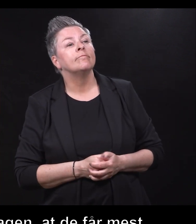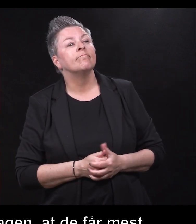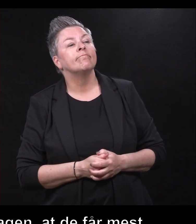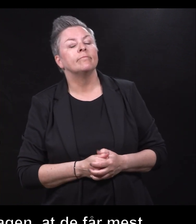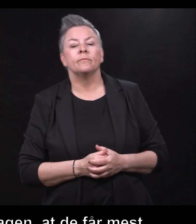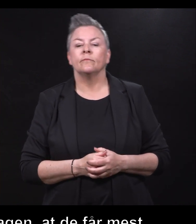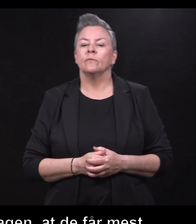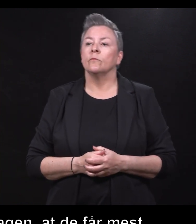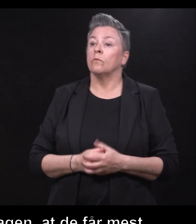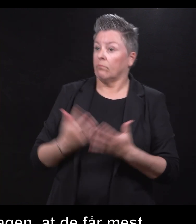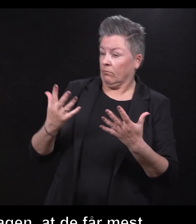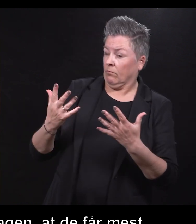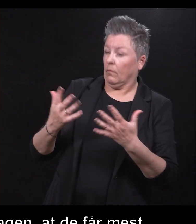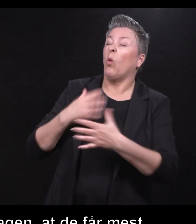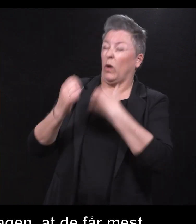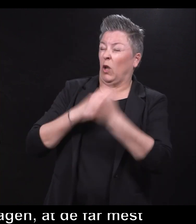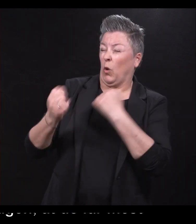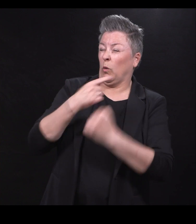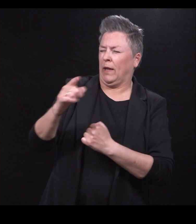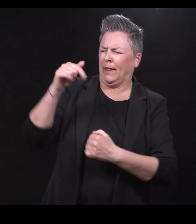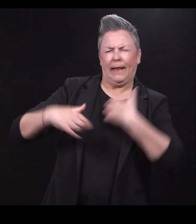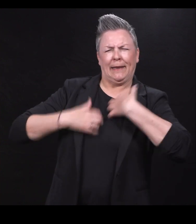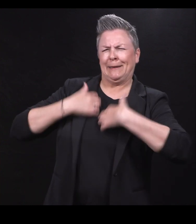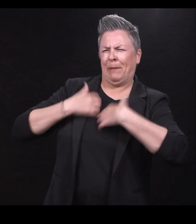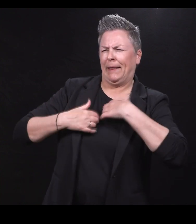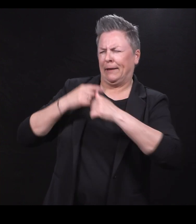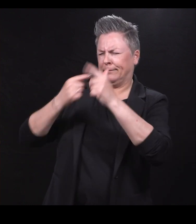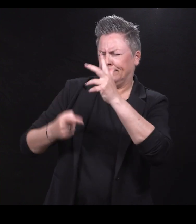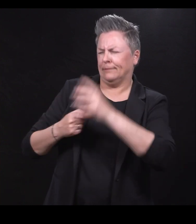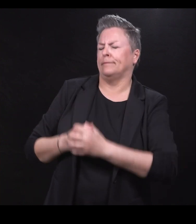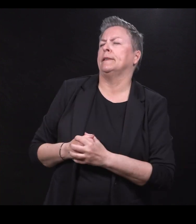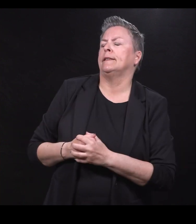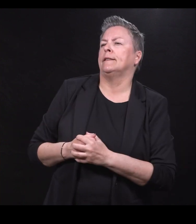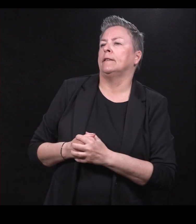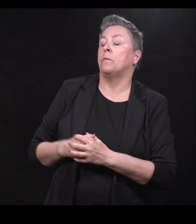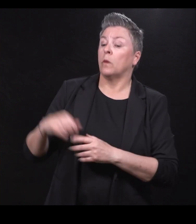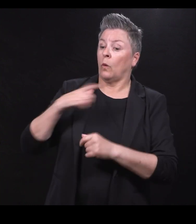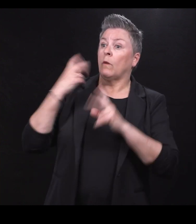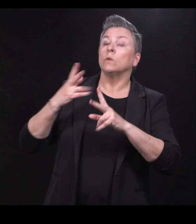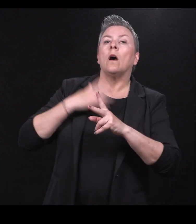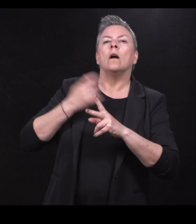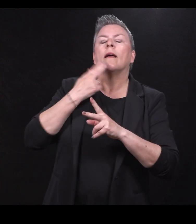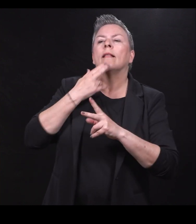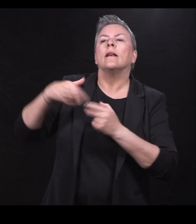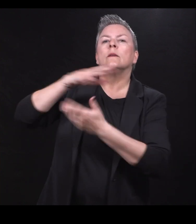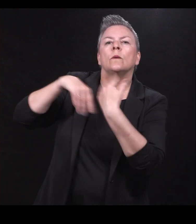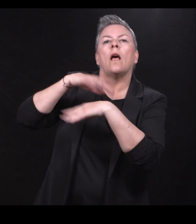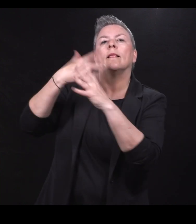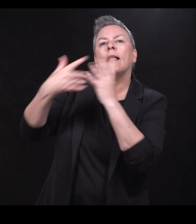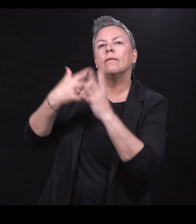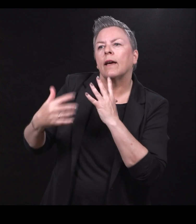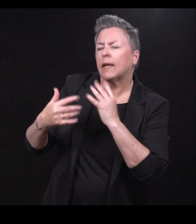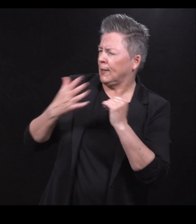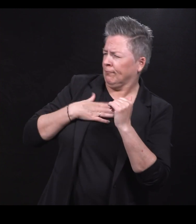Og det gjør de også. Dette er spennende ting. Og så har vi jo sosialt nettverk også. Vil du